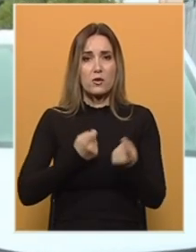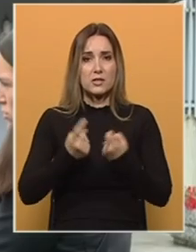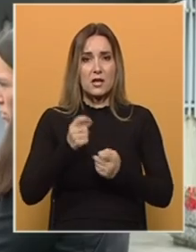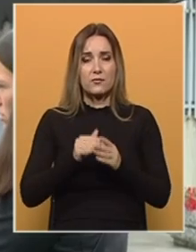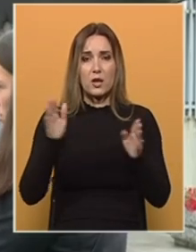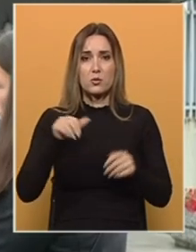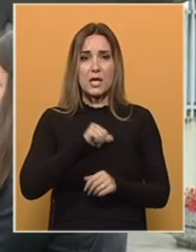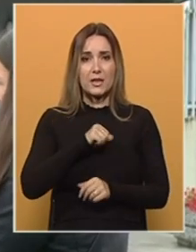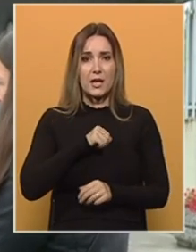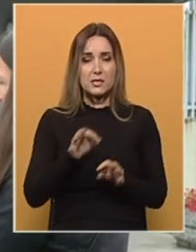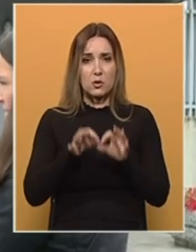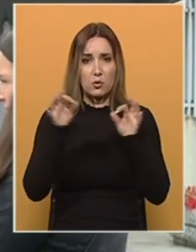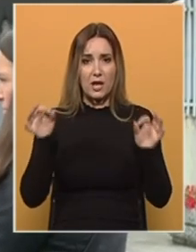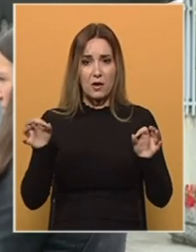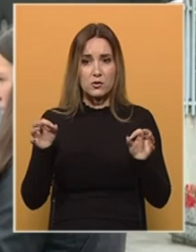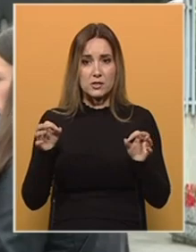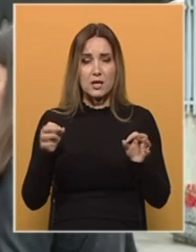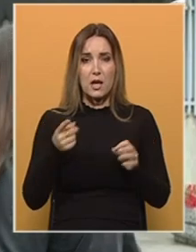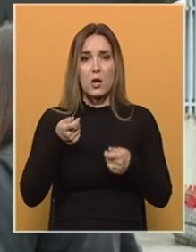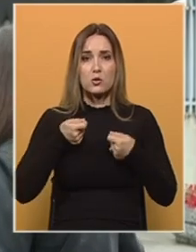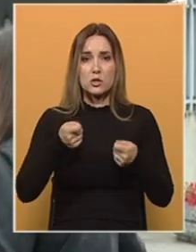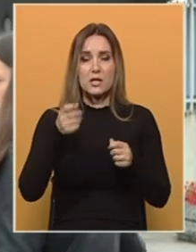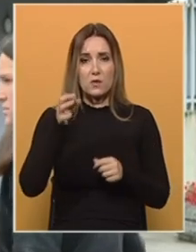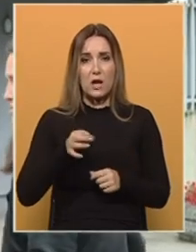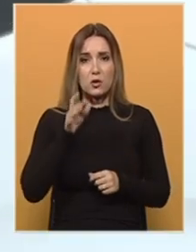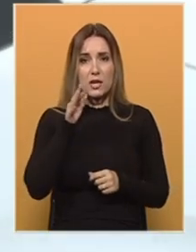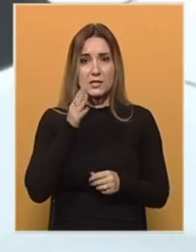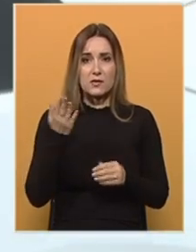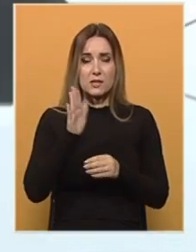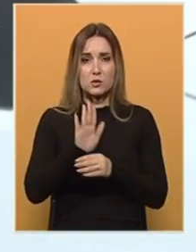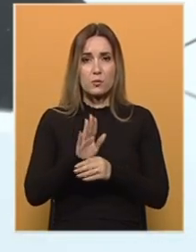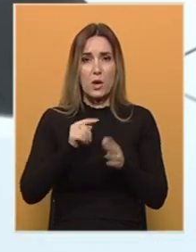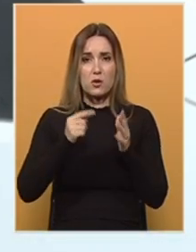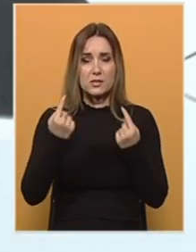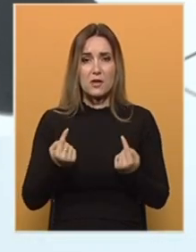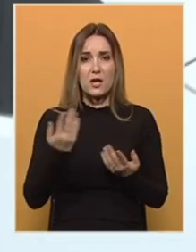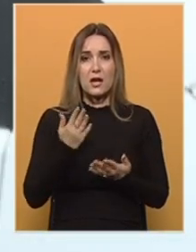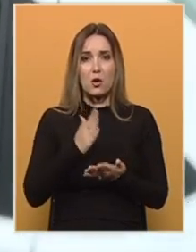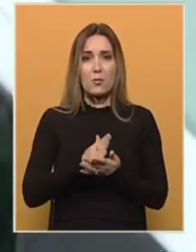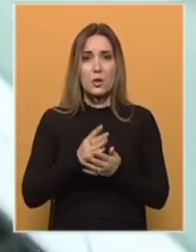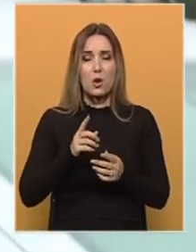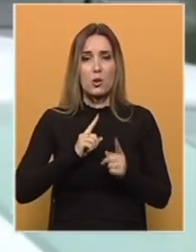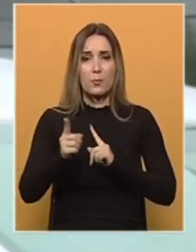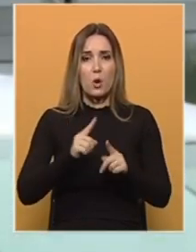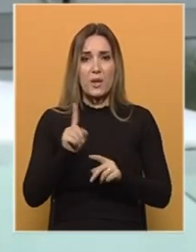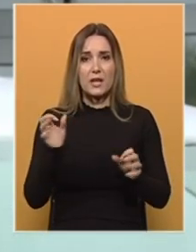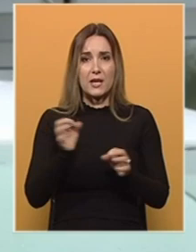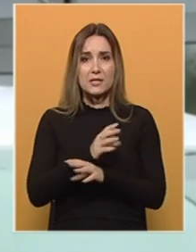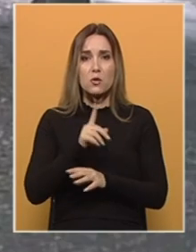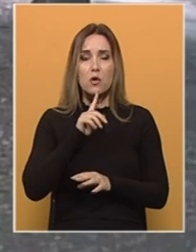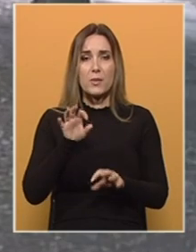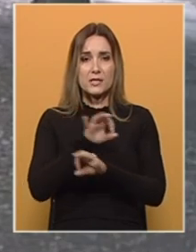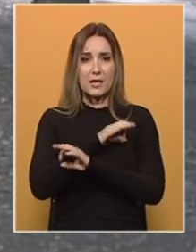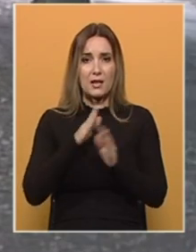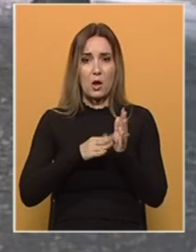zainteresiranost javnosti. Najprije tužiteljstvo kantona Sarajevo zastupalo stav kako je došlo do prometne nesreće u kojoj je stradao